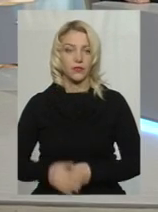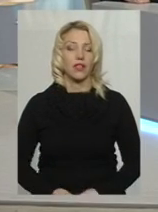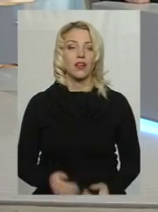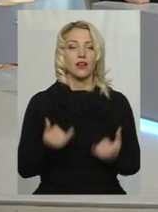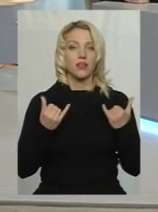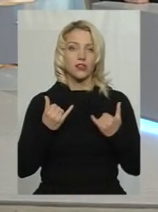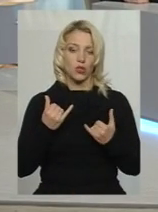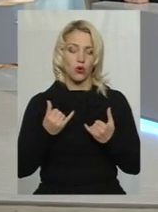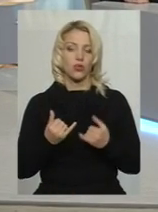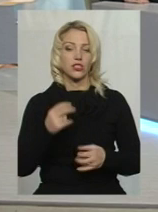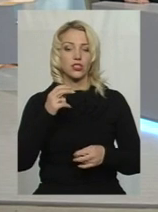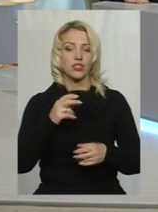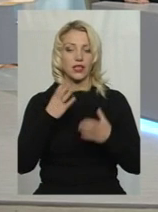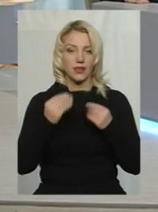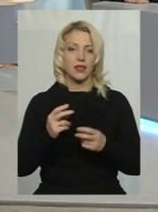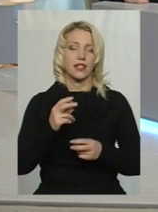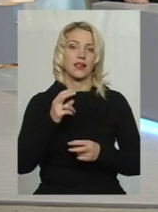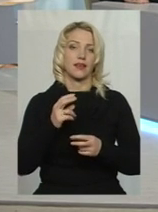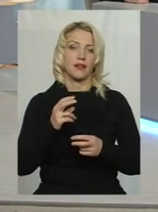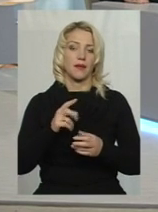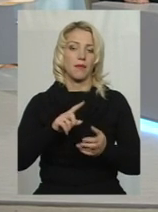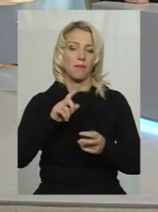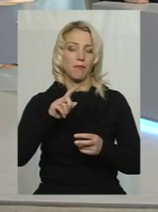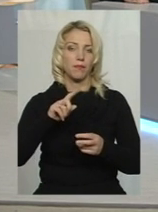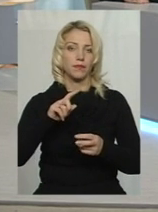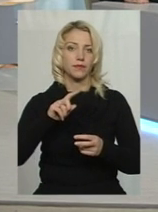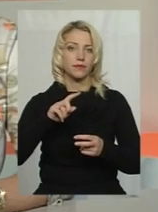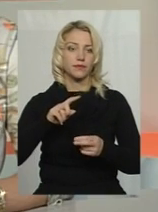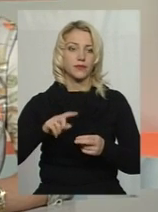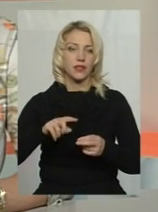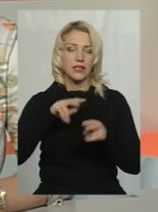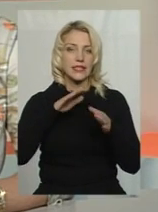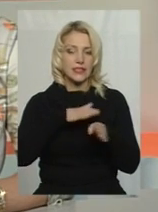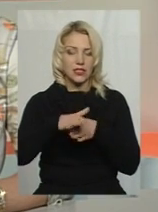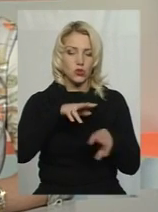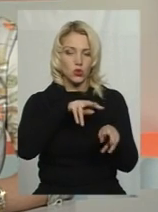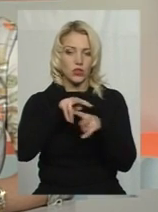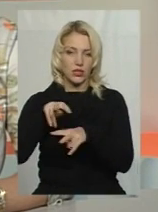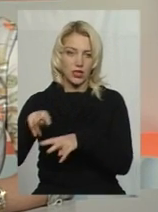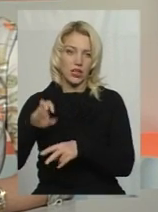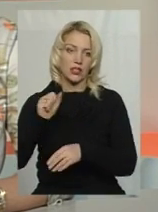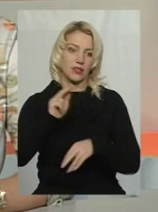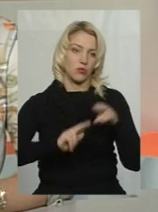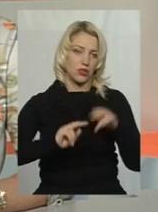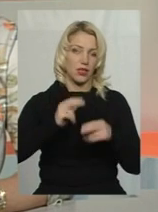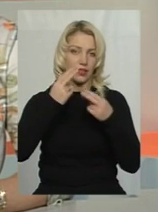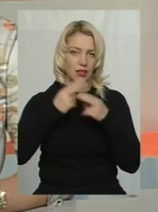комунальне підприємство тих нагляд, да, здійснює цей нагляд за будівництвом цих майданчиків.